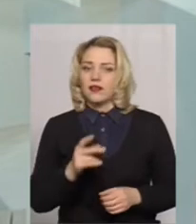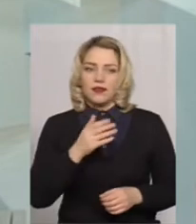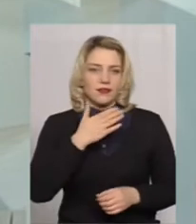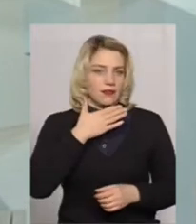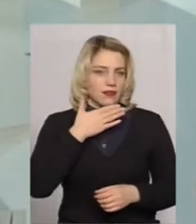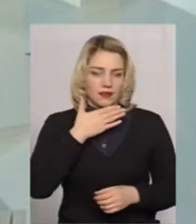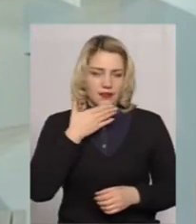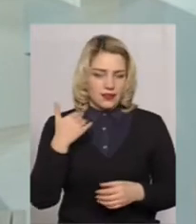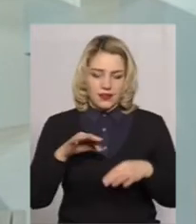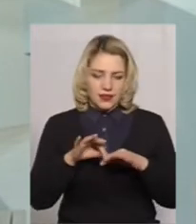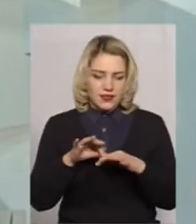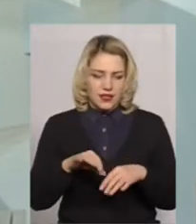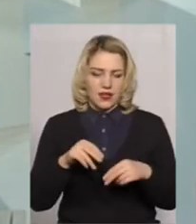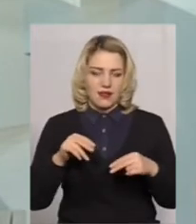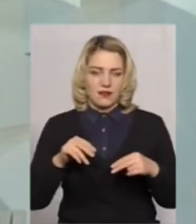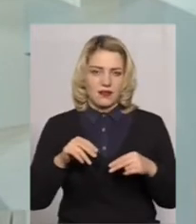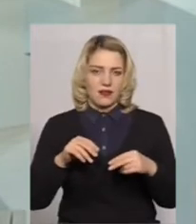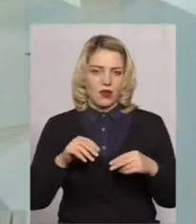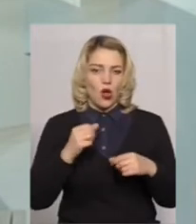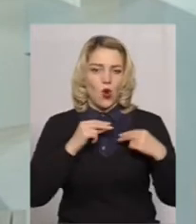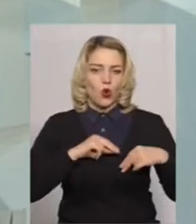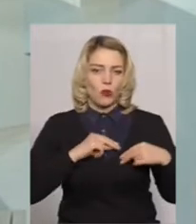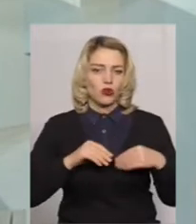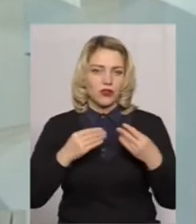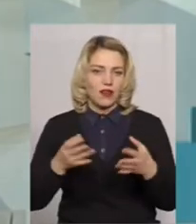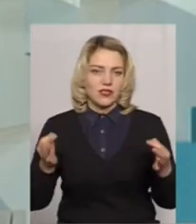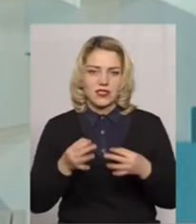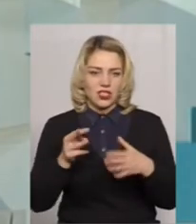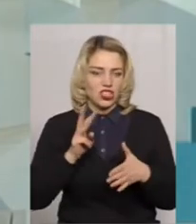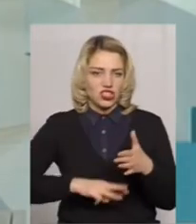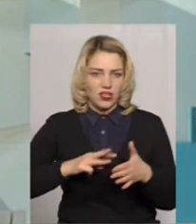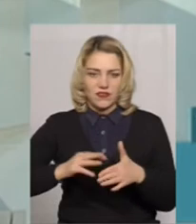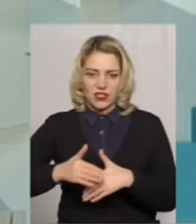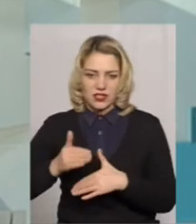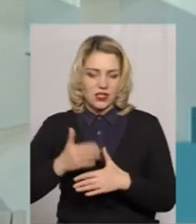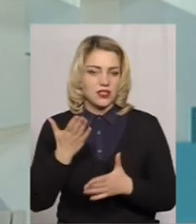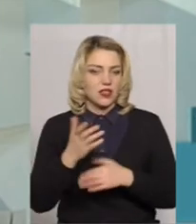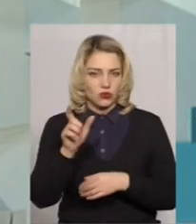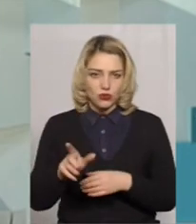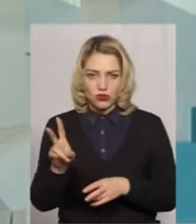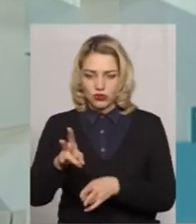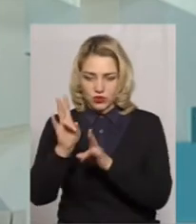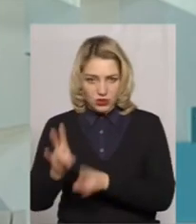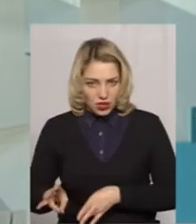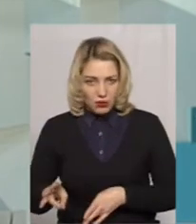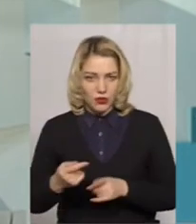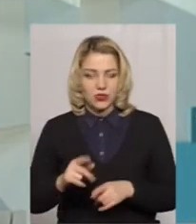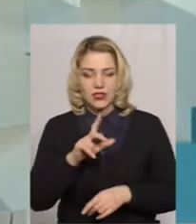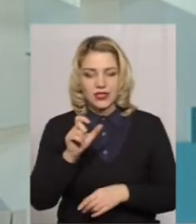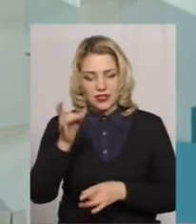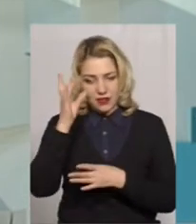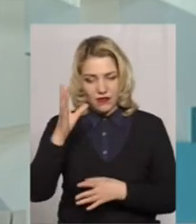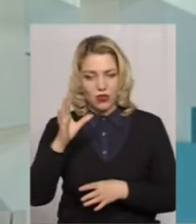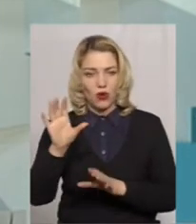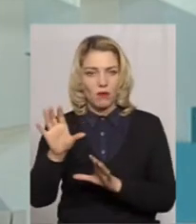не несе роботодавець ніяких, скажімо так, штрафних санкцій, якщо з працівником щось трапляється, який працює за цивільно-правовою